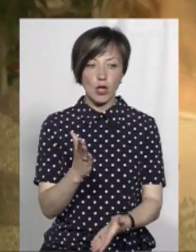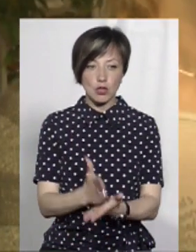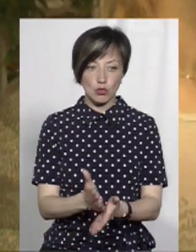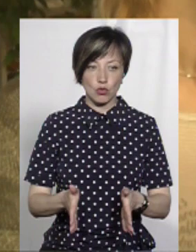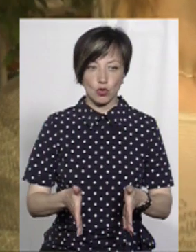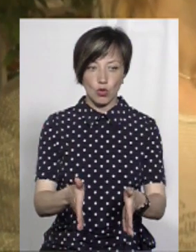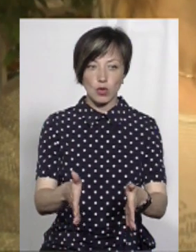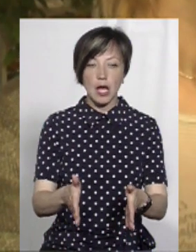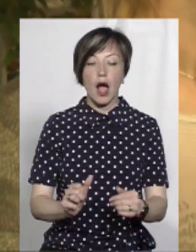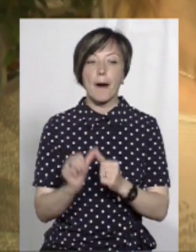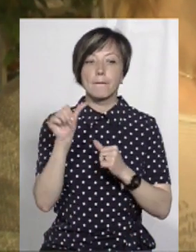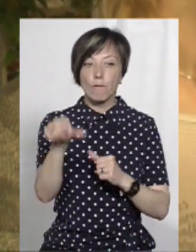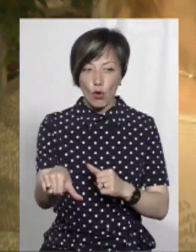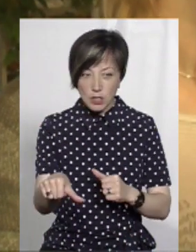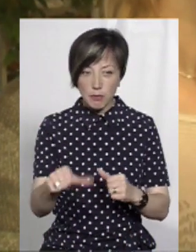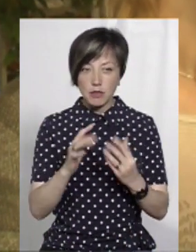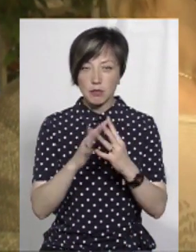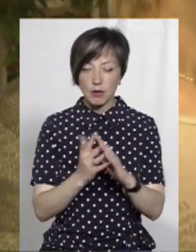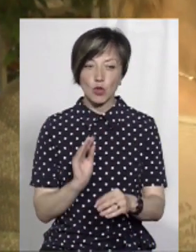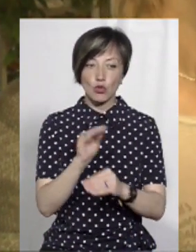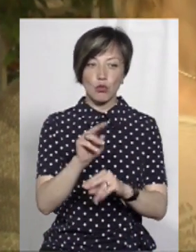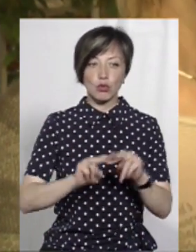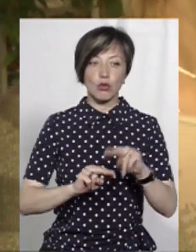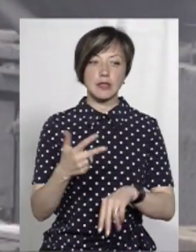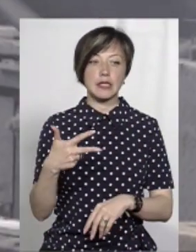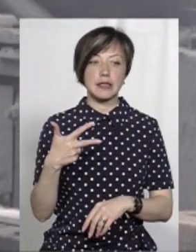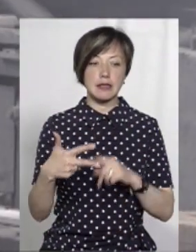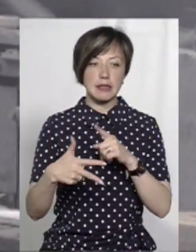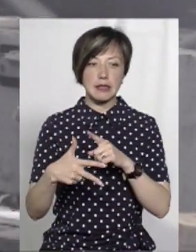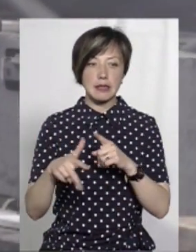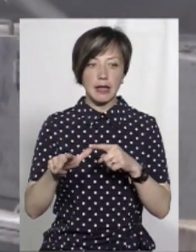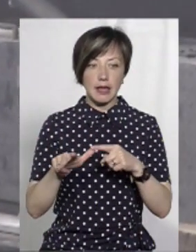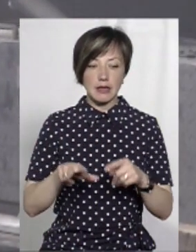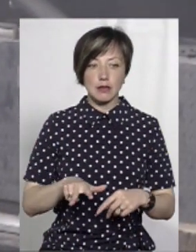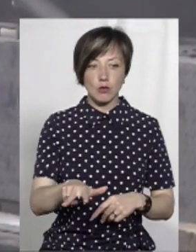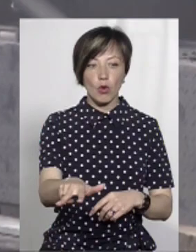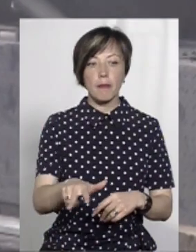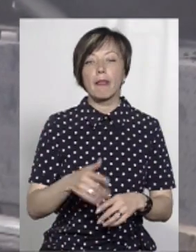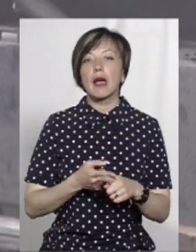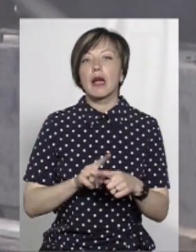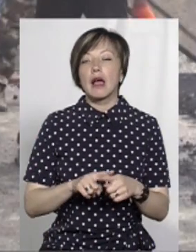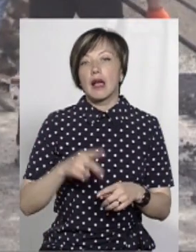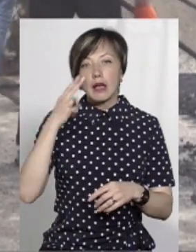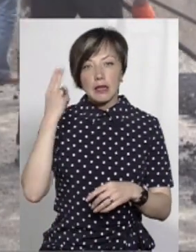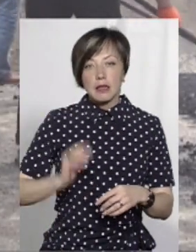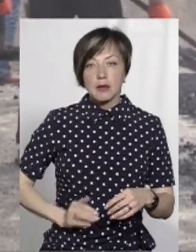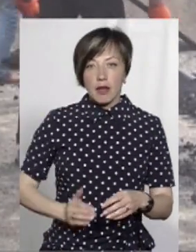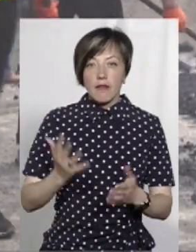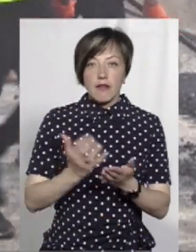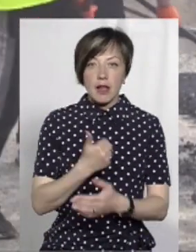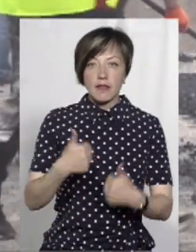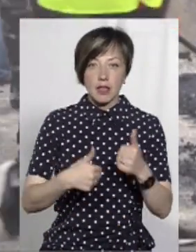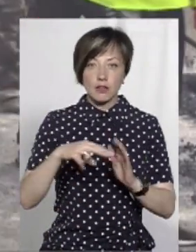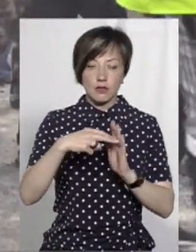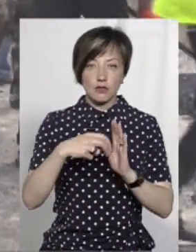дорозі. А поза межами населених пунктів буде добудовуватися ще третя смуга. Китайський підрядник виграв тендер у 2016 році,